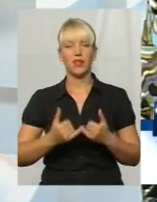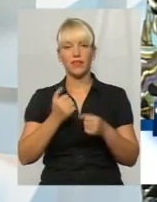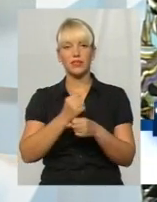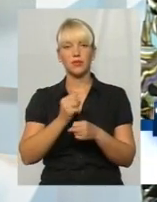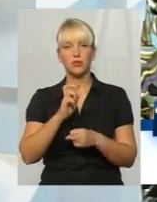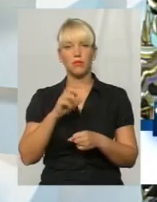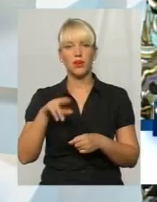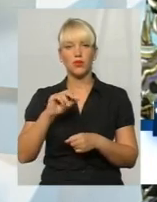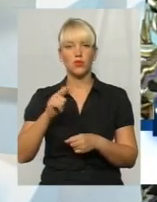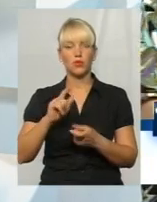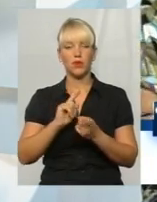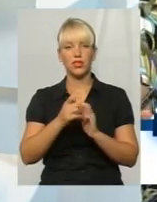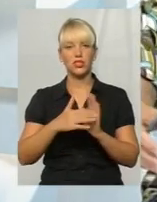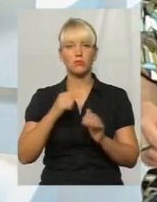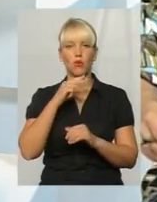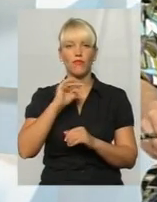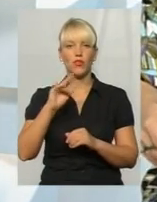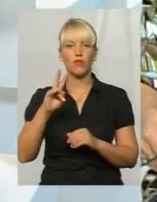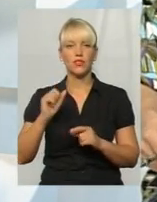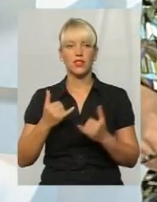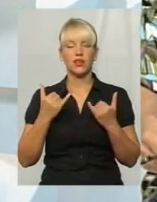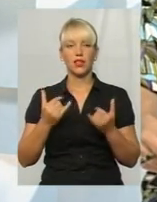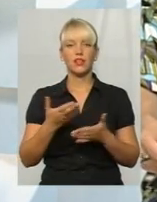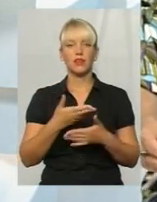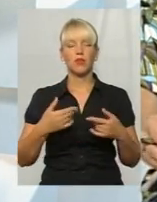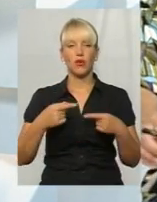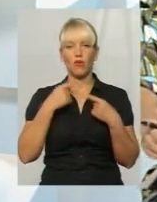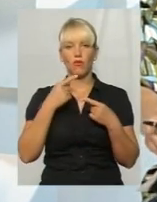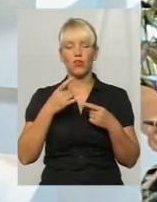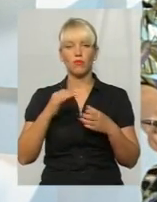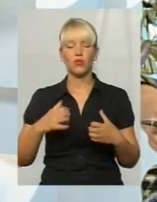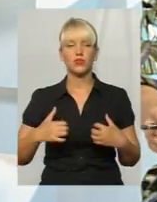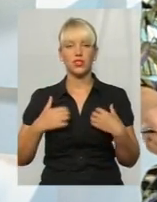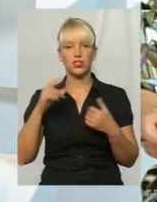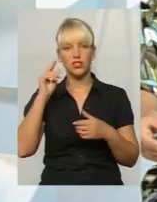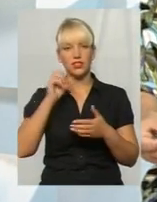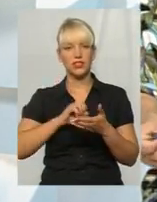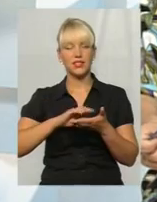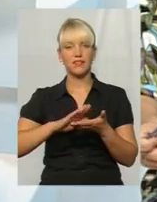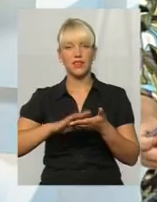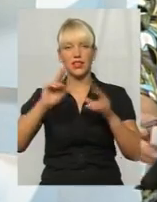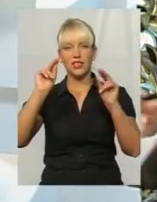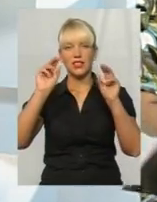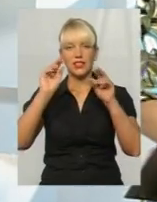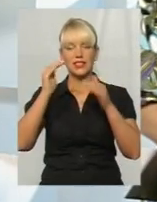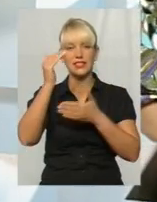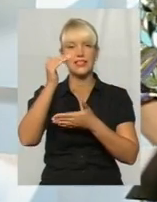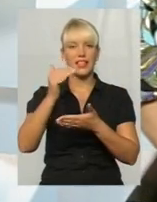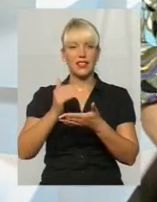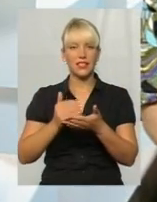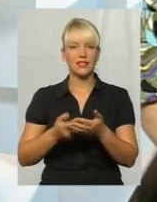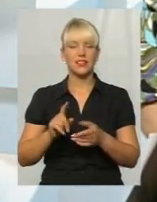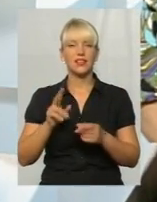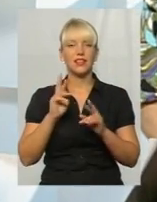на жестову мову Оксани Фіновської. І нині ми говоримо про страшні цифри статистики і про те, як не стати